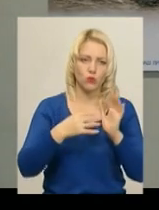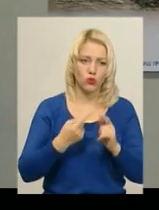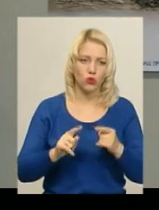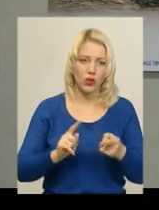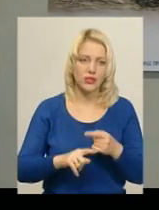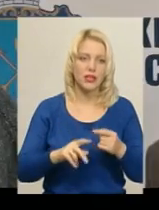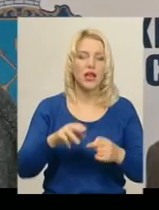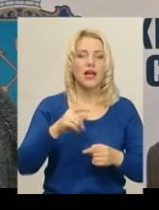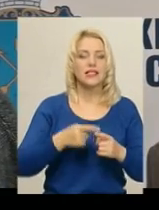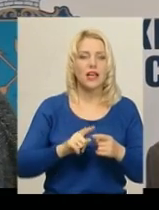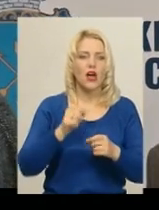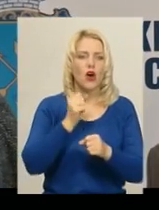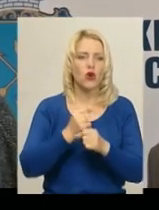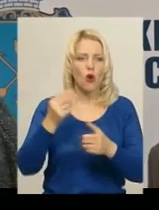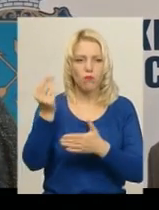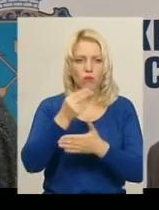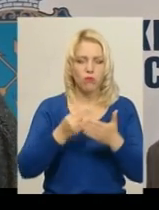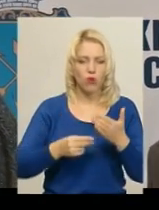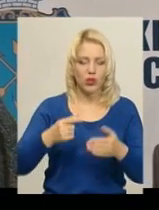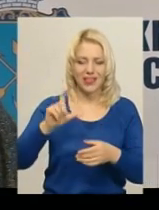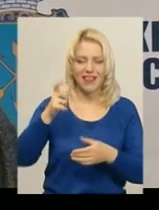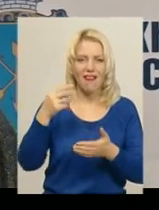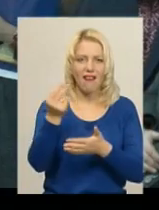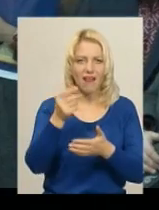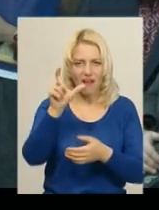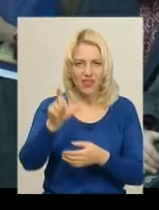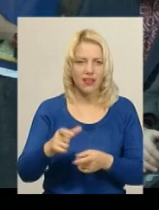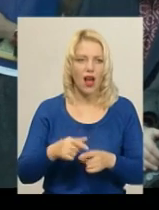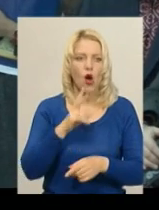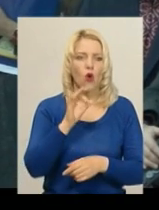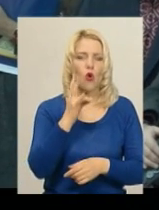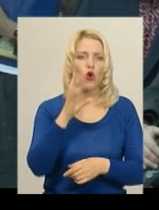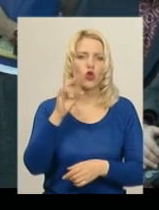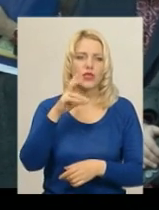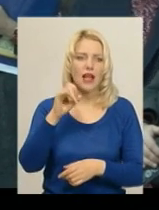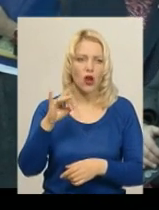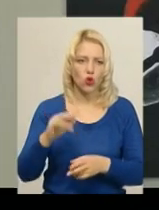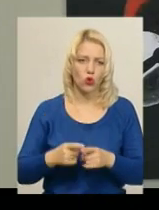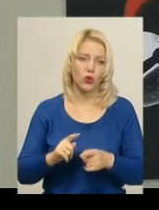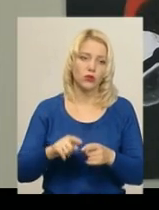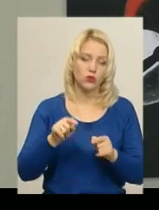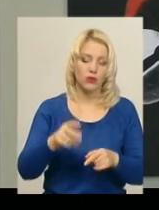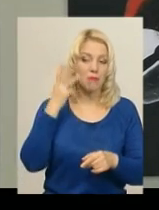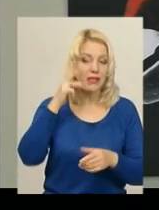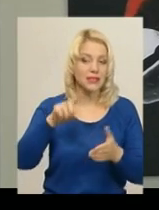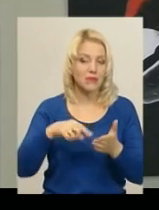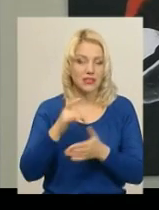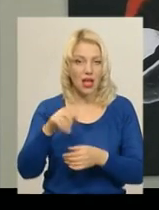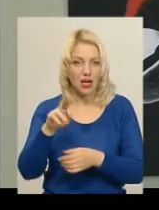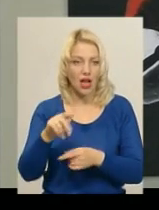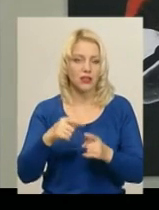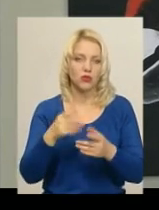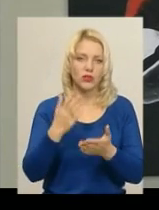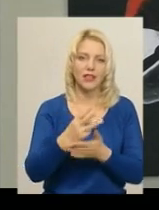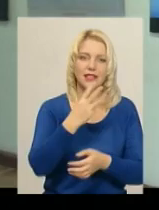– це роботи хмельницького художника-графіка Володимира Карвасарного, які експонують у Хмельницькій міській раді. Тут митець представив 33 плакати,